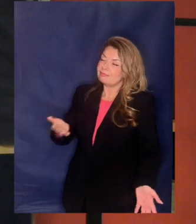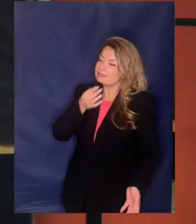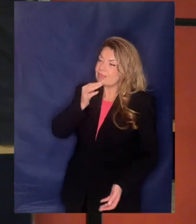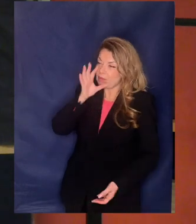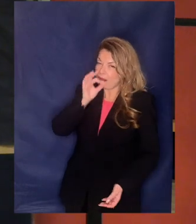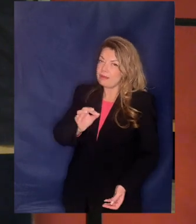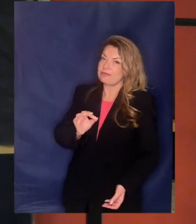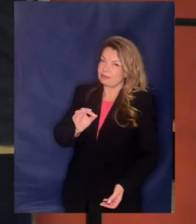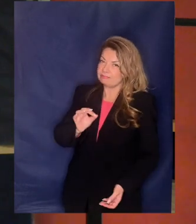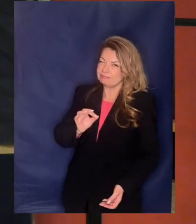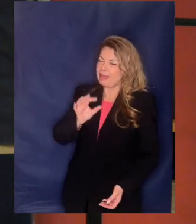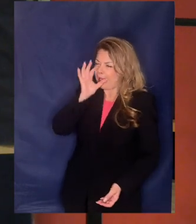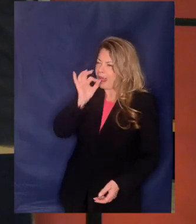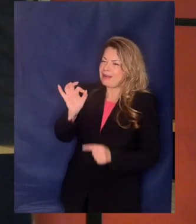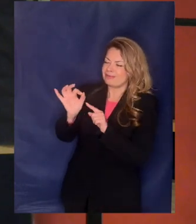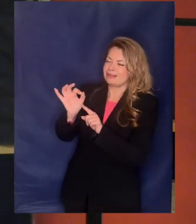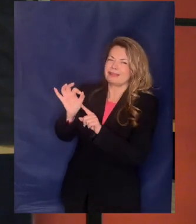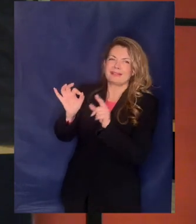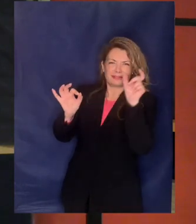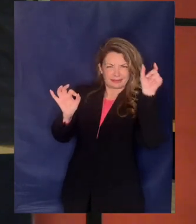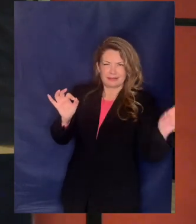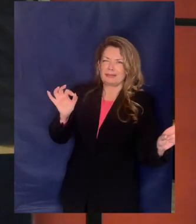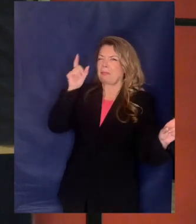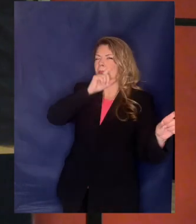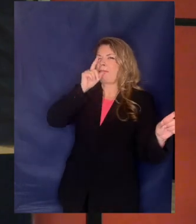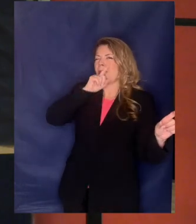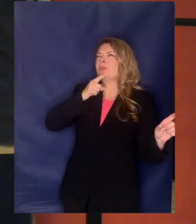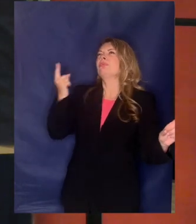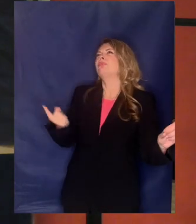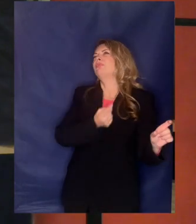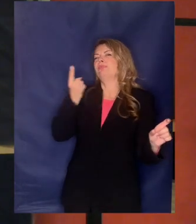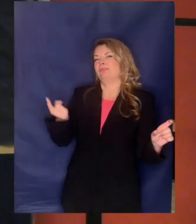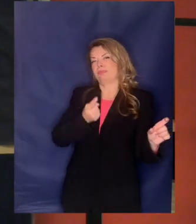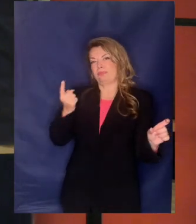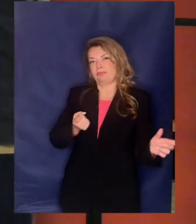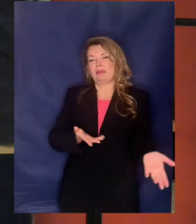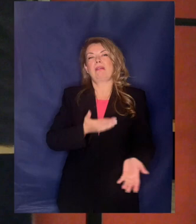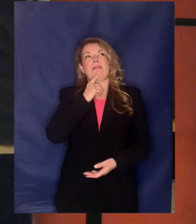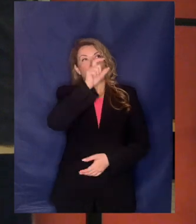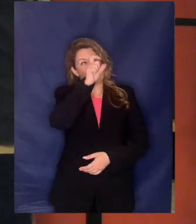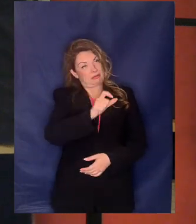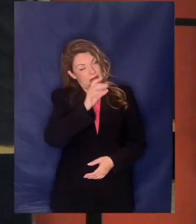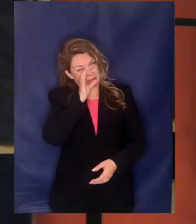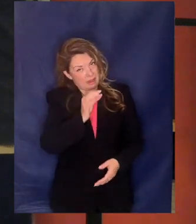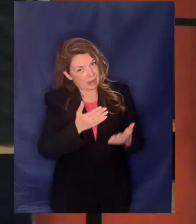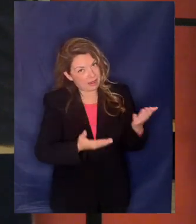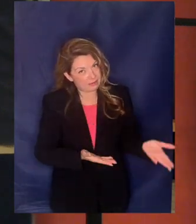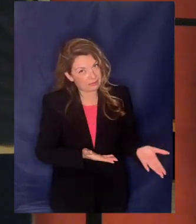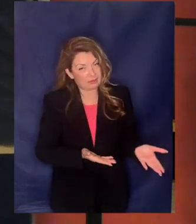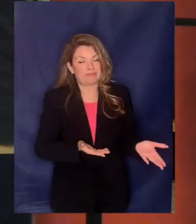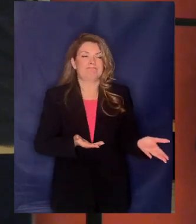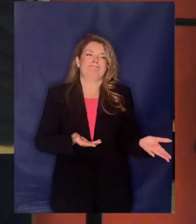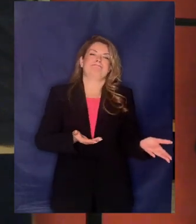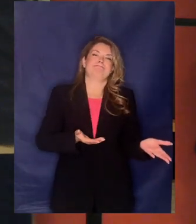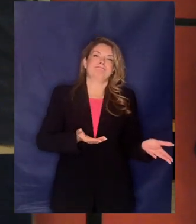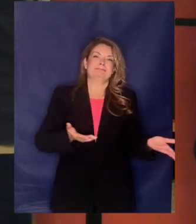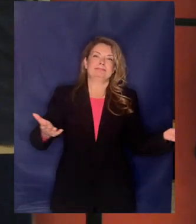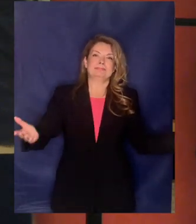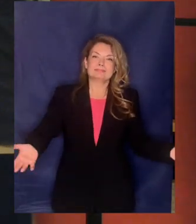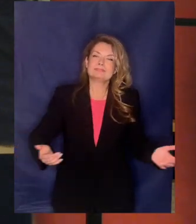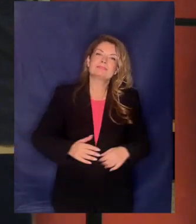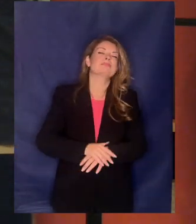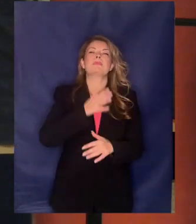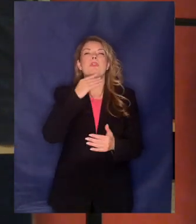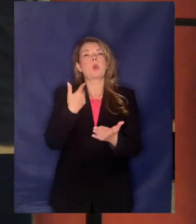αλήθεια ότι λέει μονίμως ψέματα αν έλεγε την αλήθεια ο κύριος Μητσοτάκης δεν θα επιχειρούσε όπως ακούσατε με ατράνταχτα